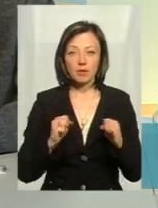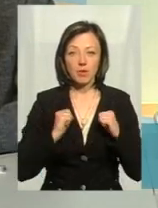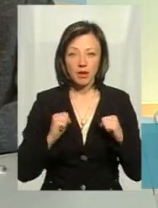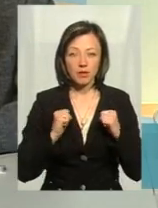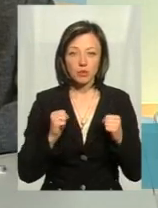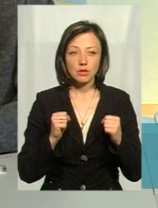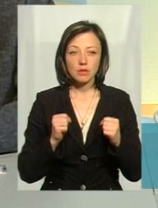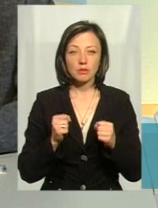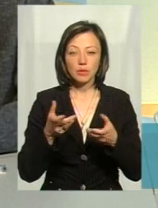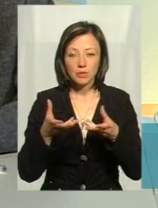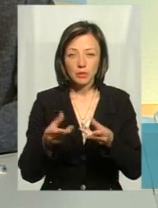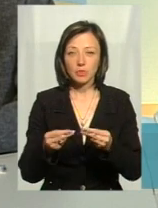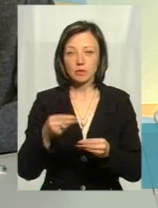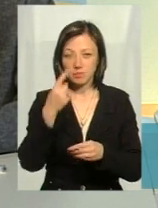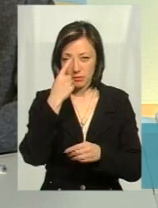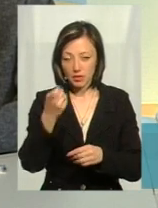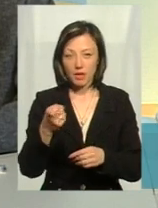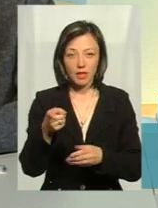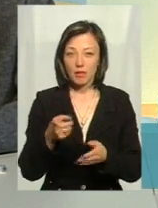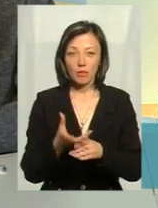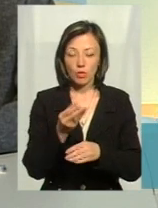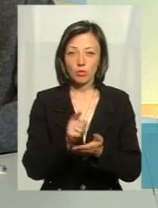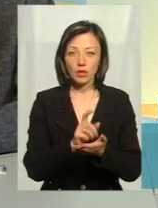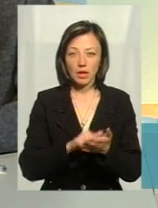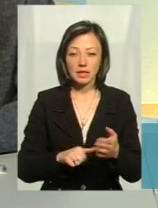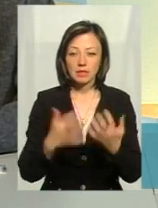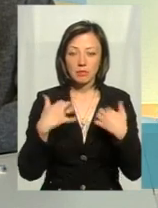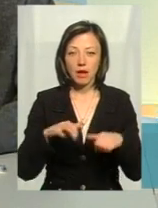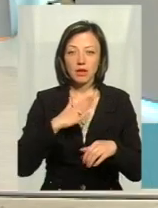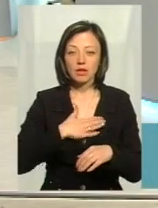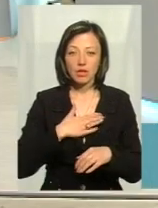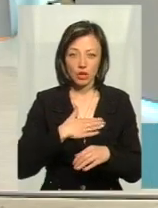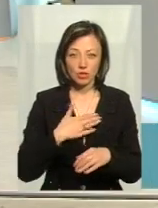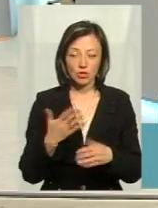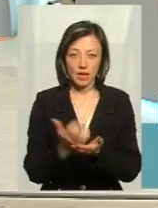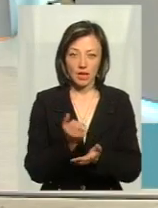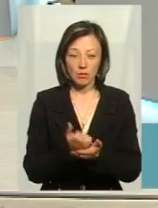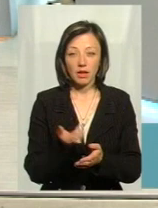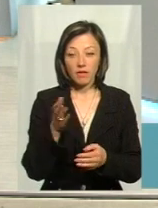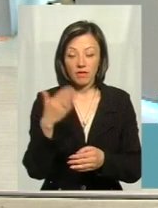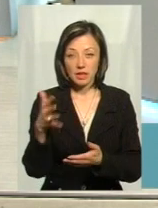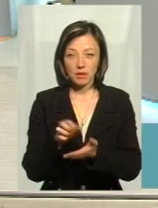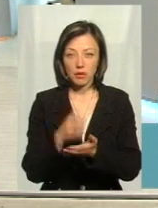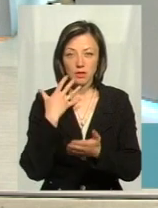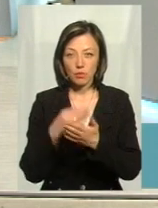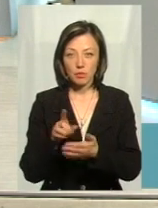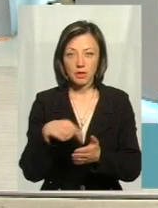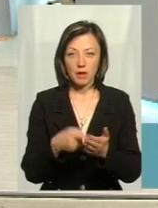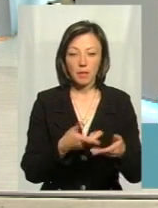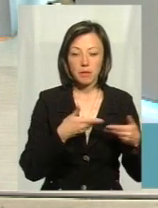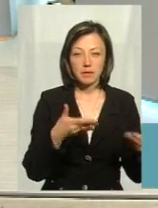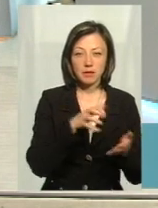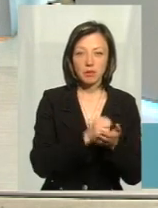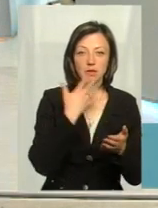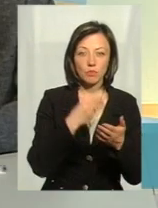що боремося, а ми їх переконуємо, що, шановні, ви не платите податки, ви забираєте наш хліб. Давайте ми якось будемо, ви займаєте своїми питаннями, ми займаємо